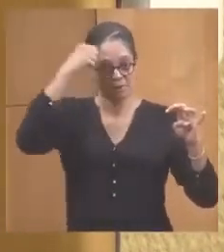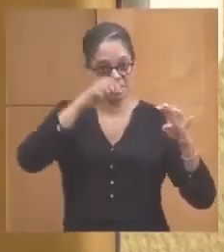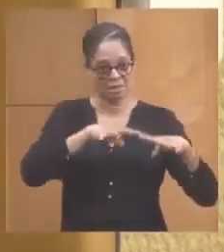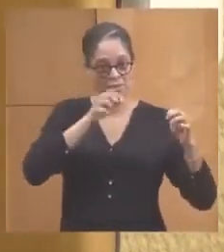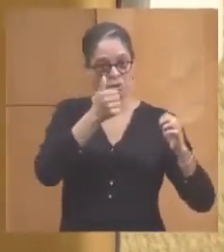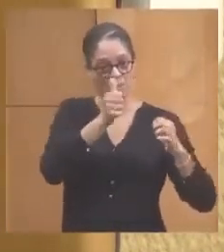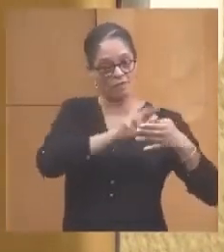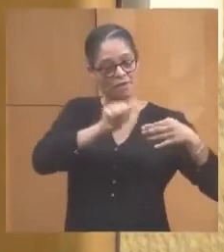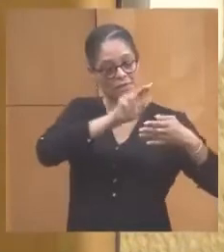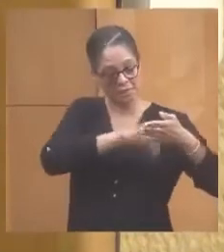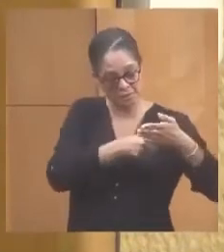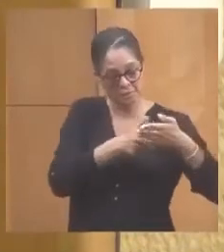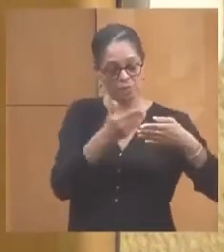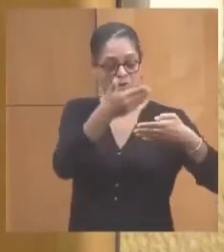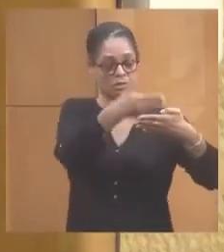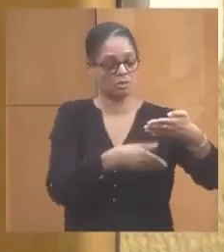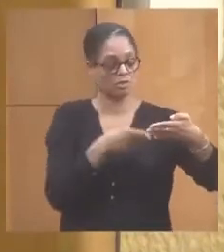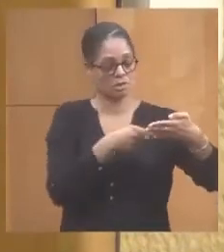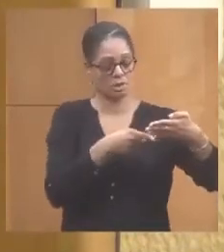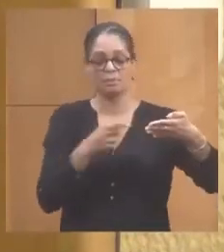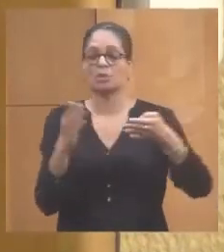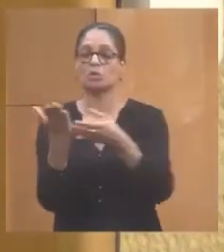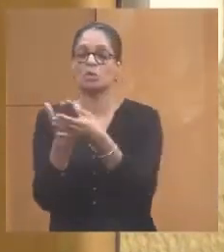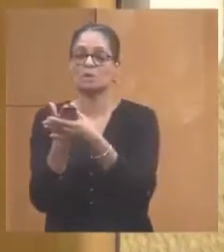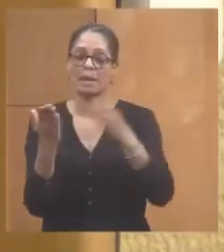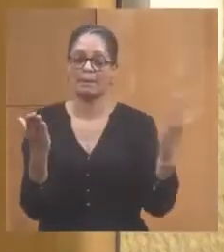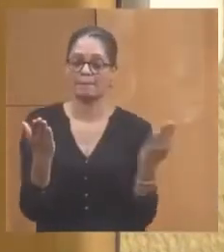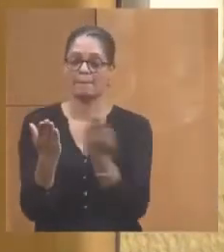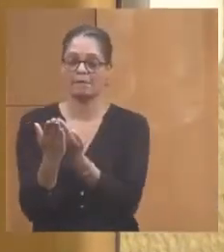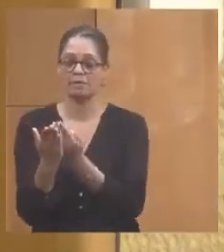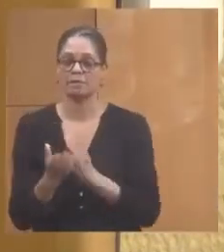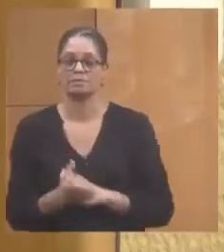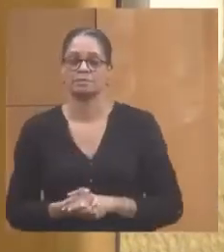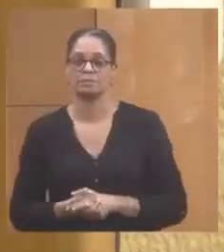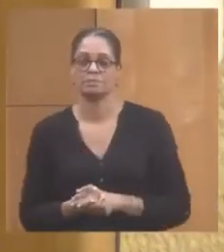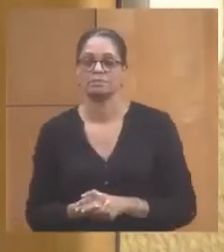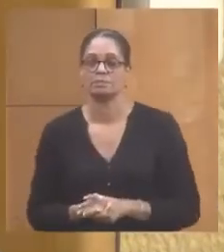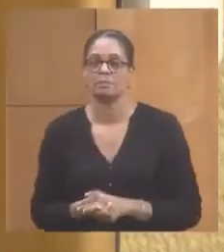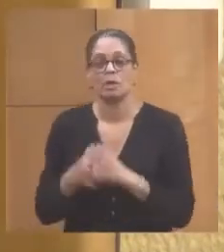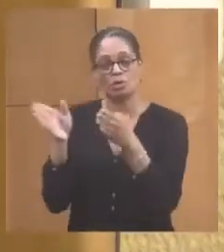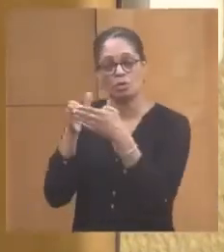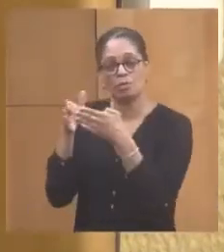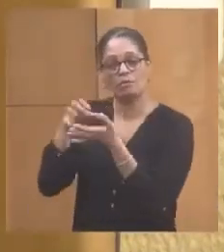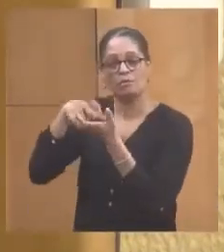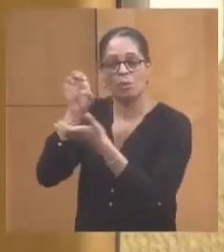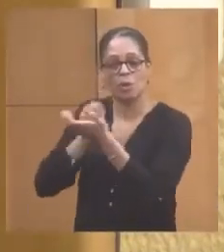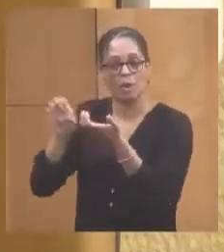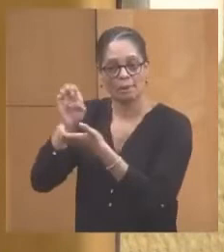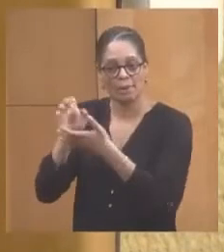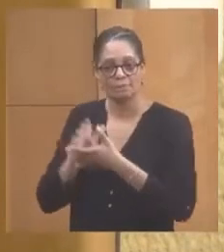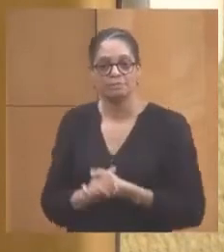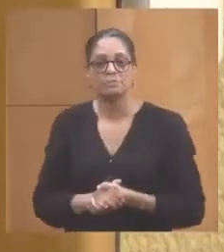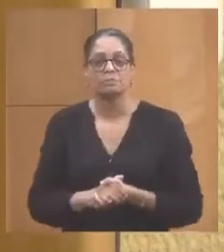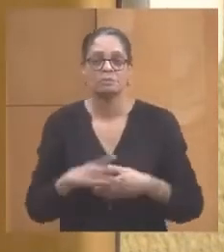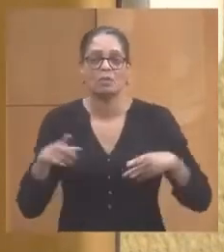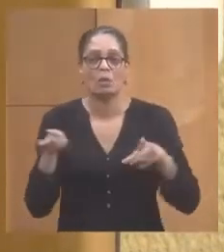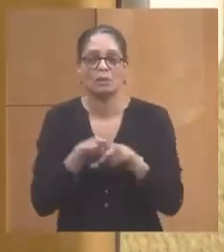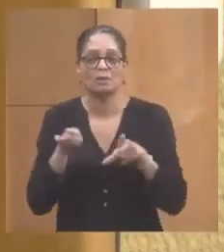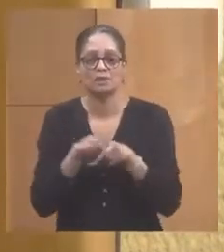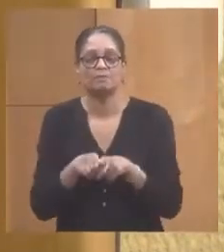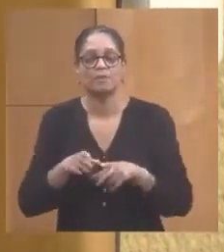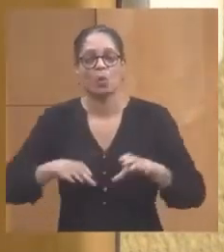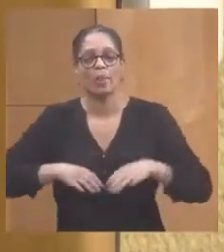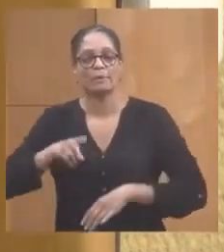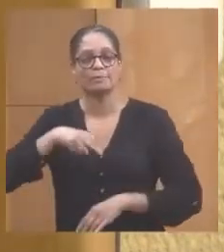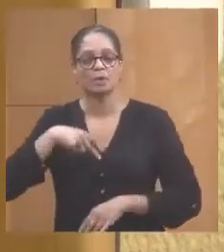délibération en adjointe au dossier pour la demande de fonds européens et puis mon collègue qui est